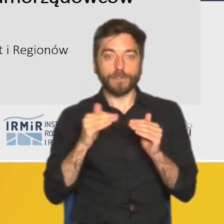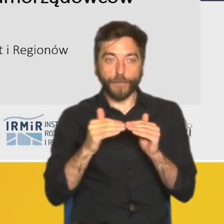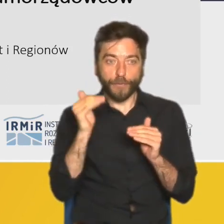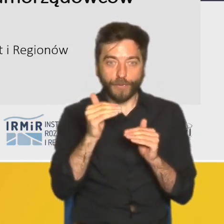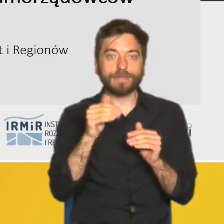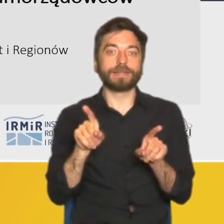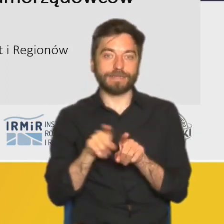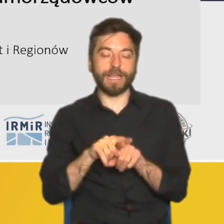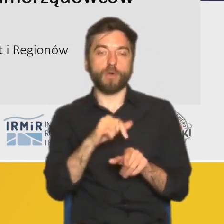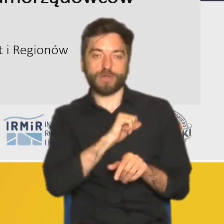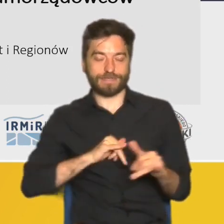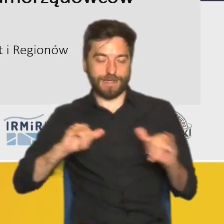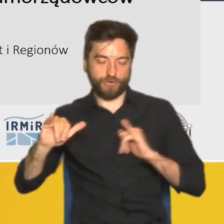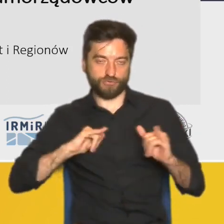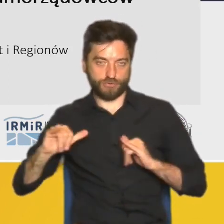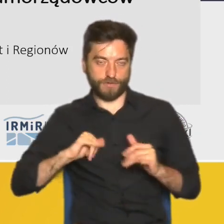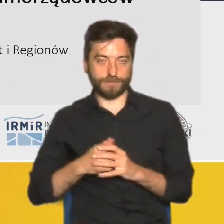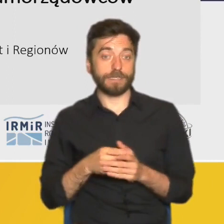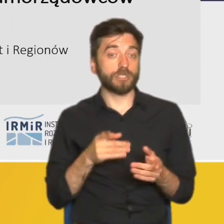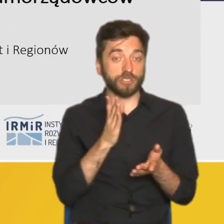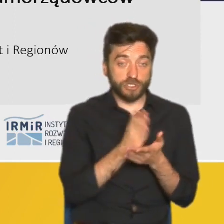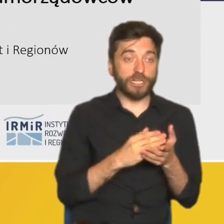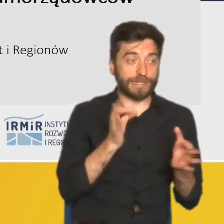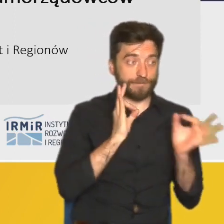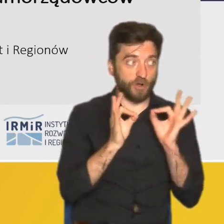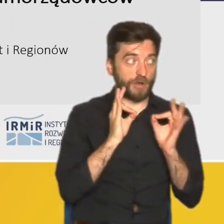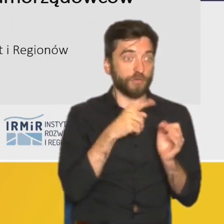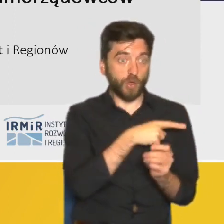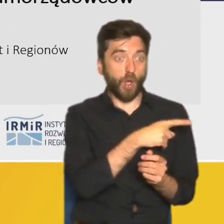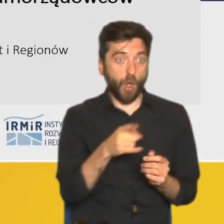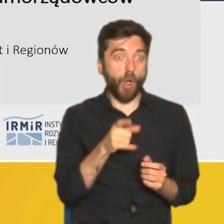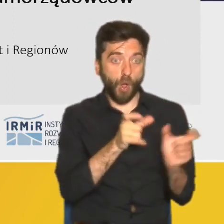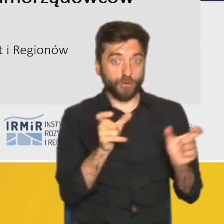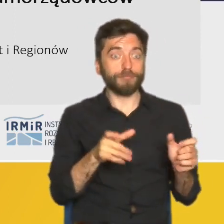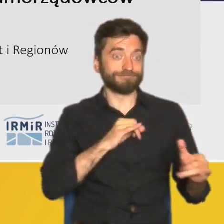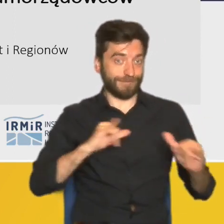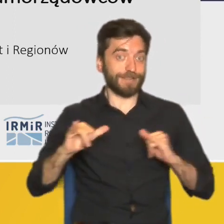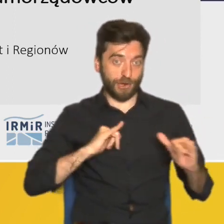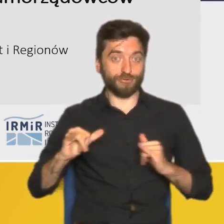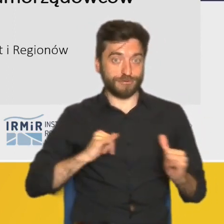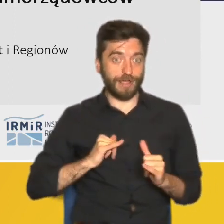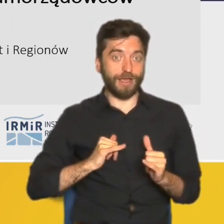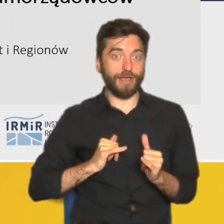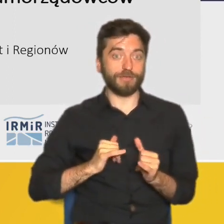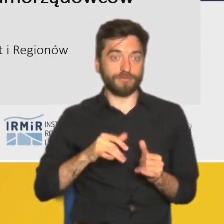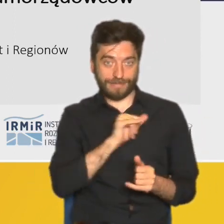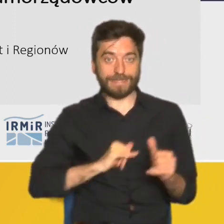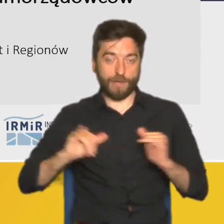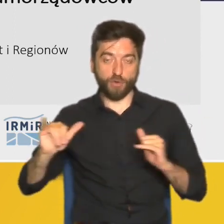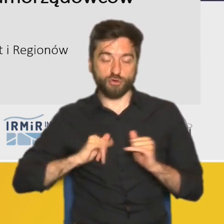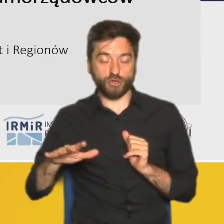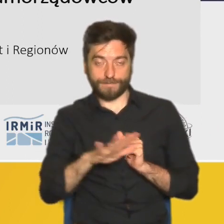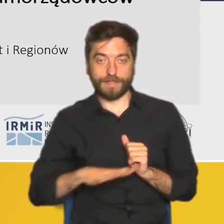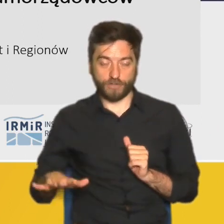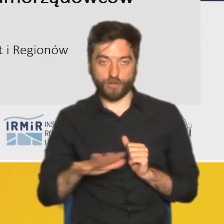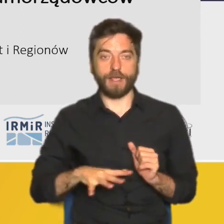niektórzy z naszych informatorów to były także osoby, które zarządzają jednostkami samorządu terytorialnego